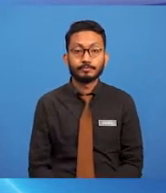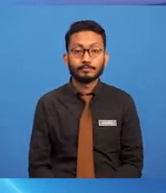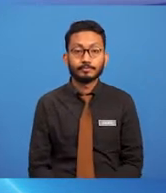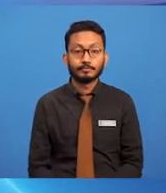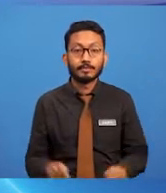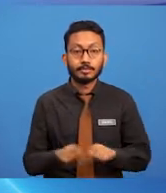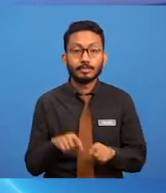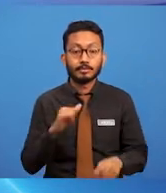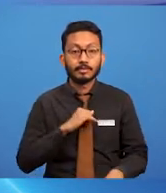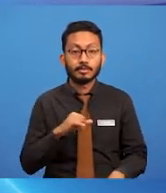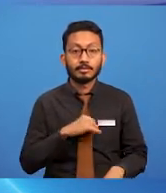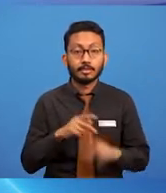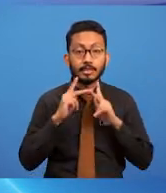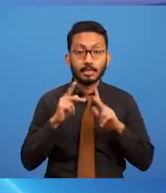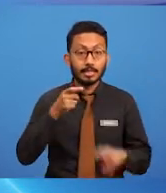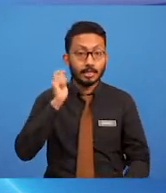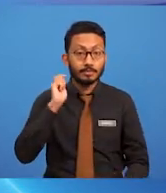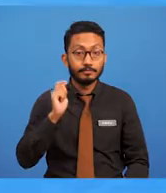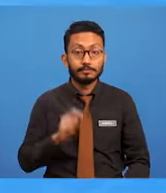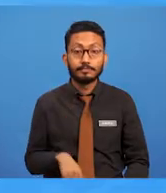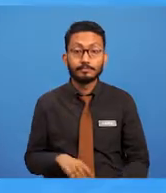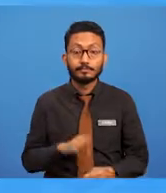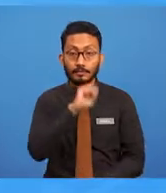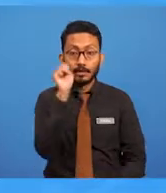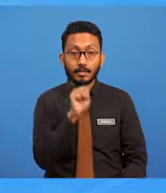Seperti yang saya katakan tadi, soalan yang pertama,